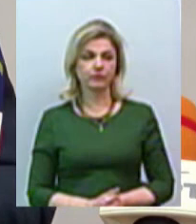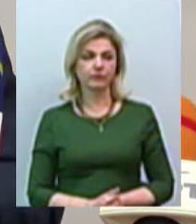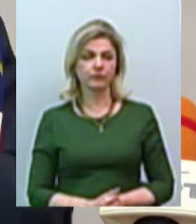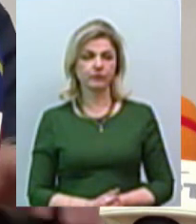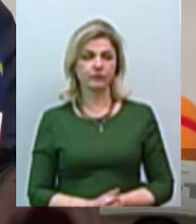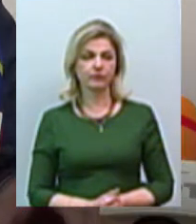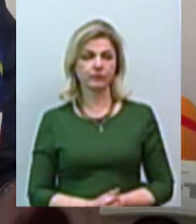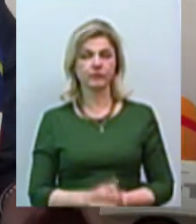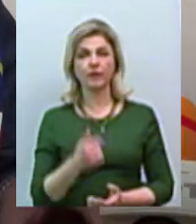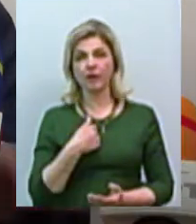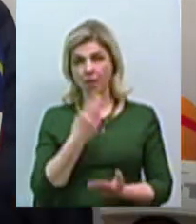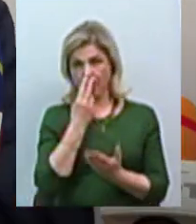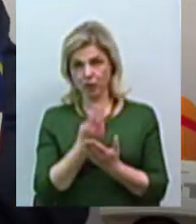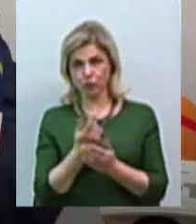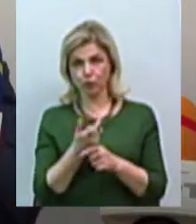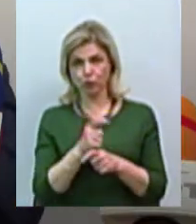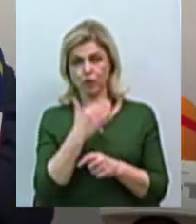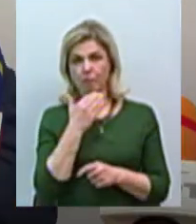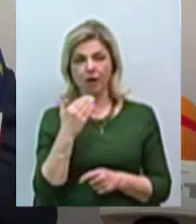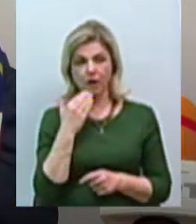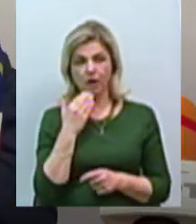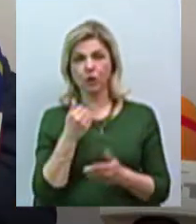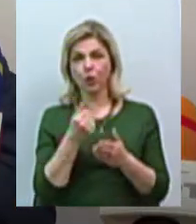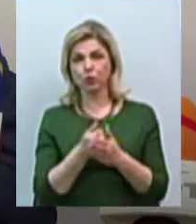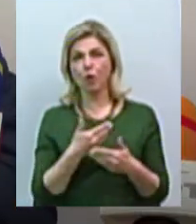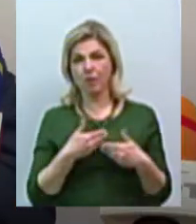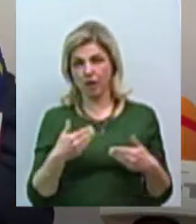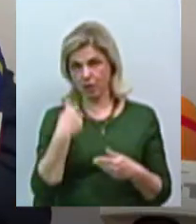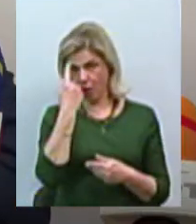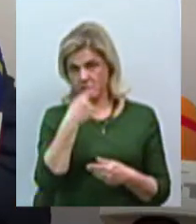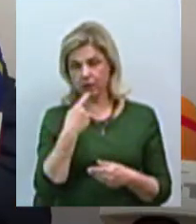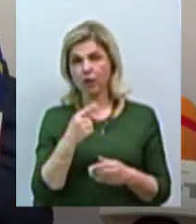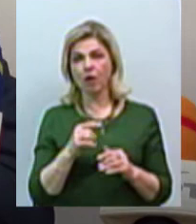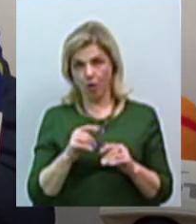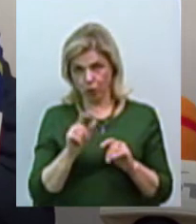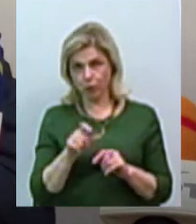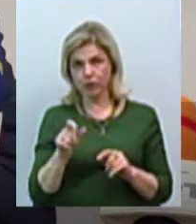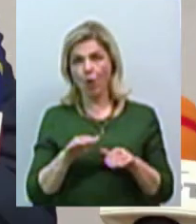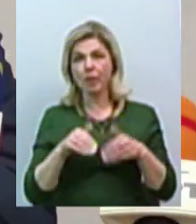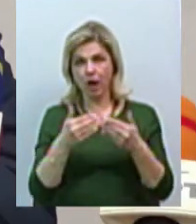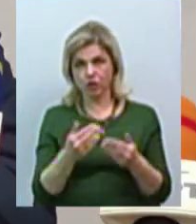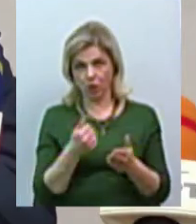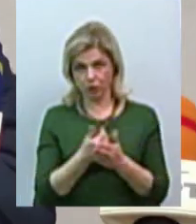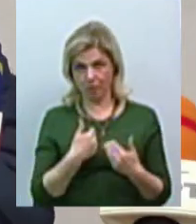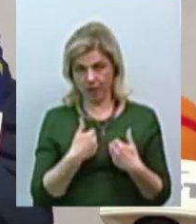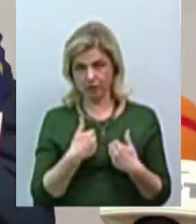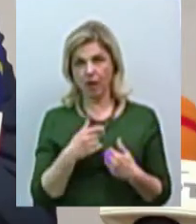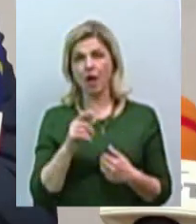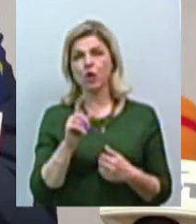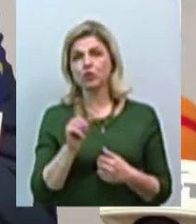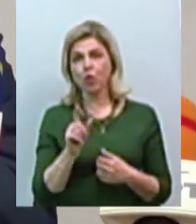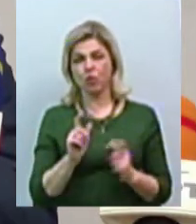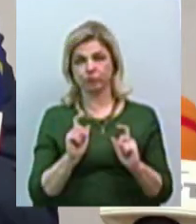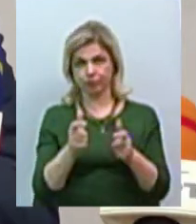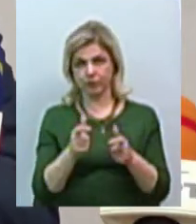Я бачу дуже багато, і до мене звертаються особисто, людей, які збентежені платіжками, що прийшли їм